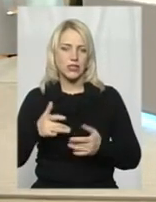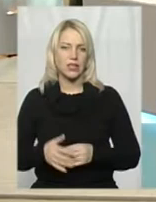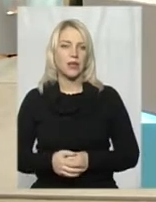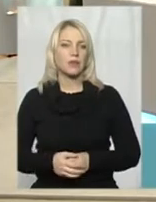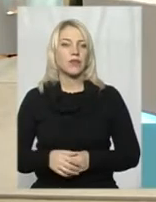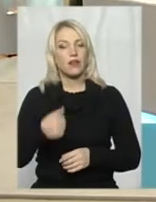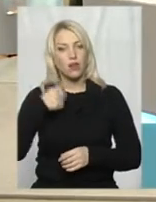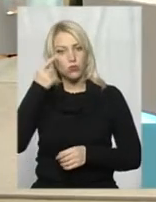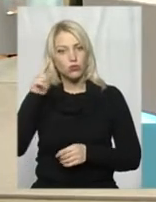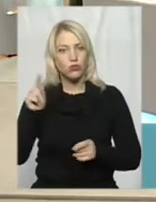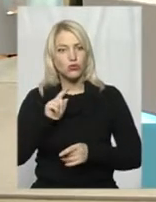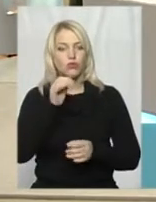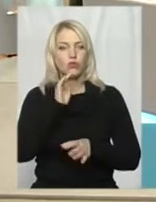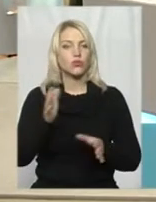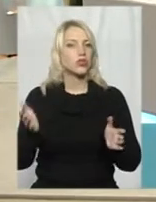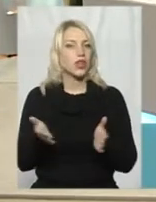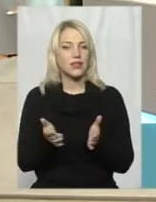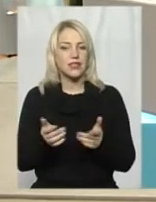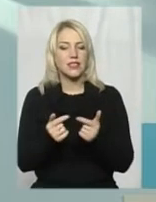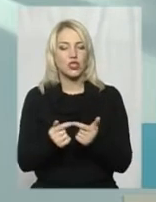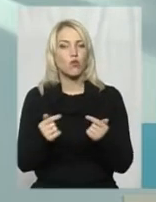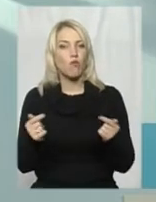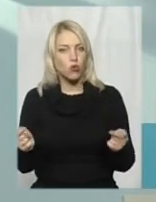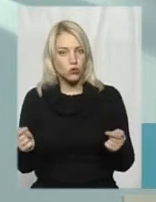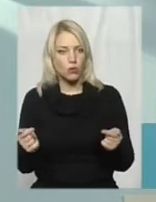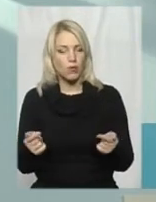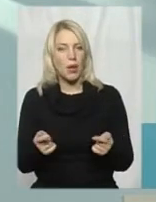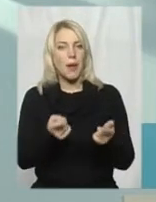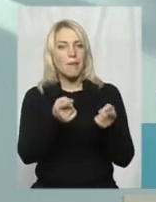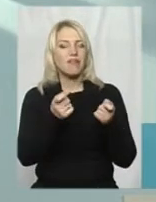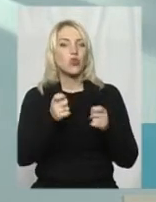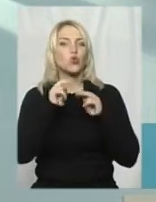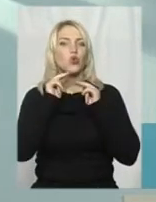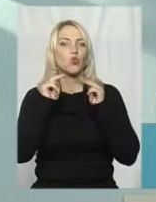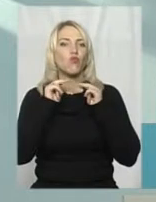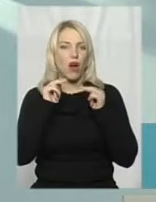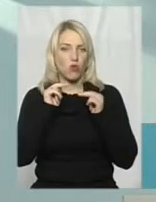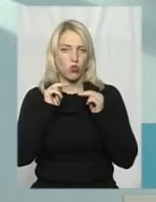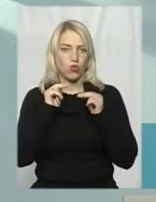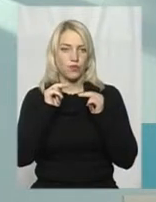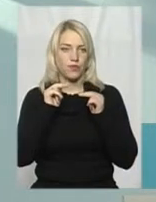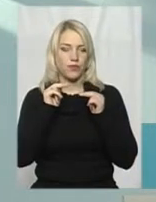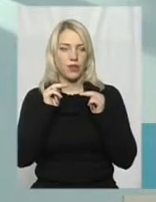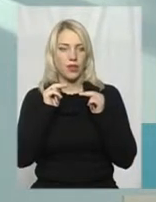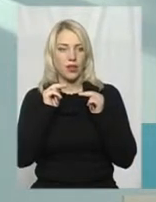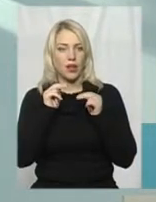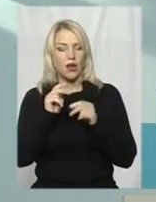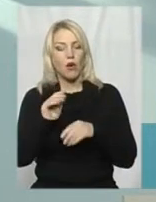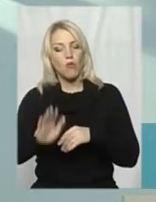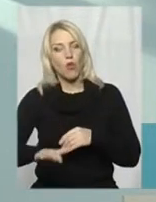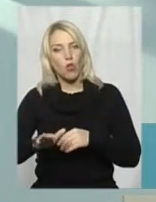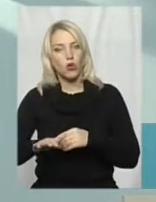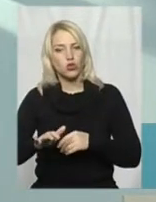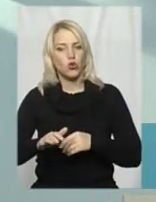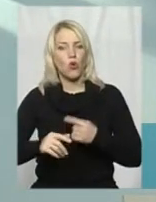що будь-які способи перевернути увагу молодшого покоління